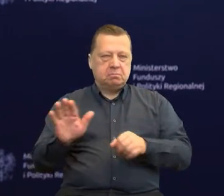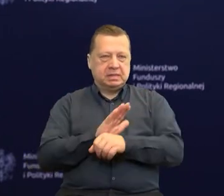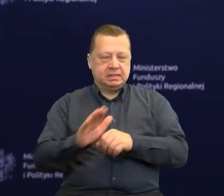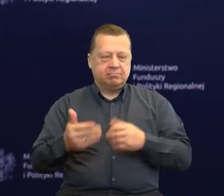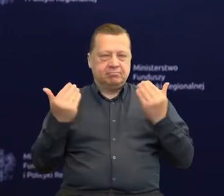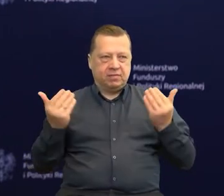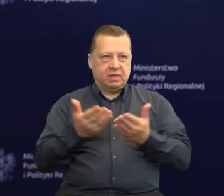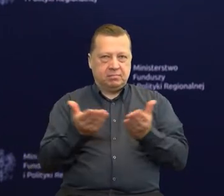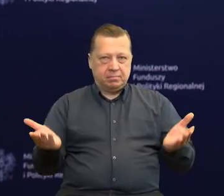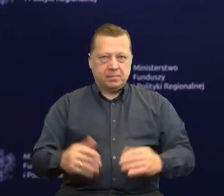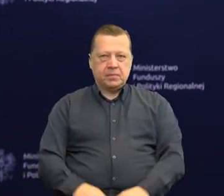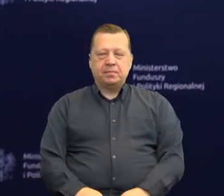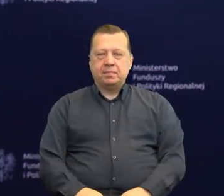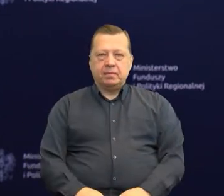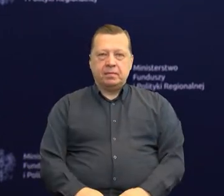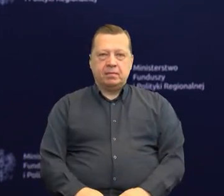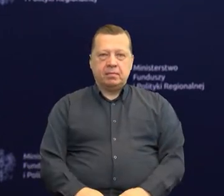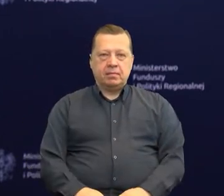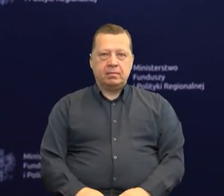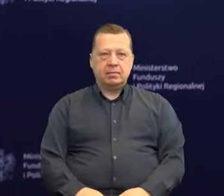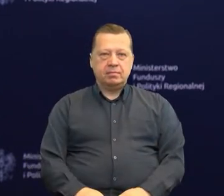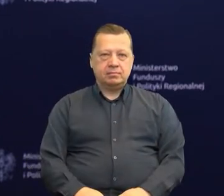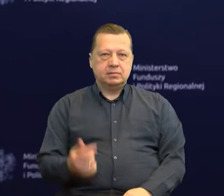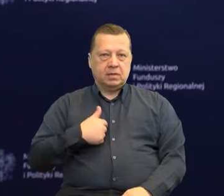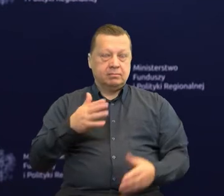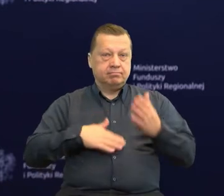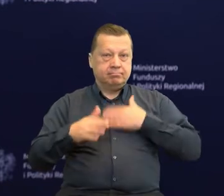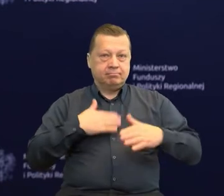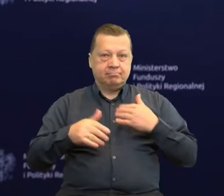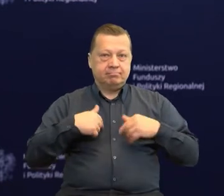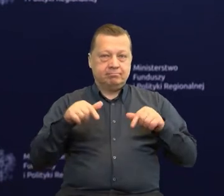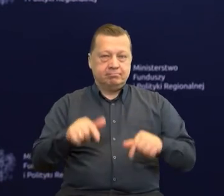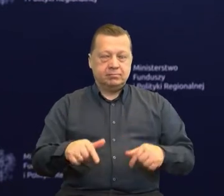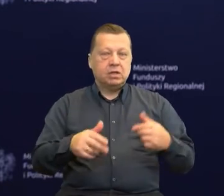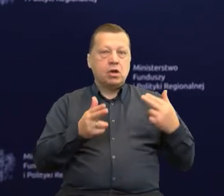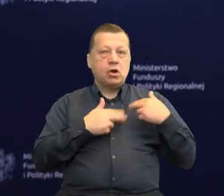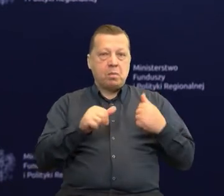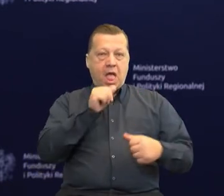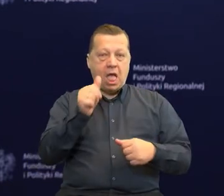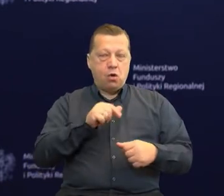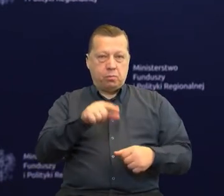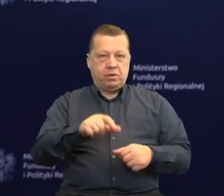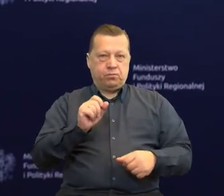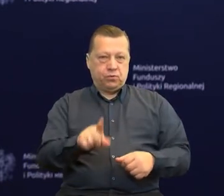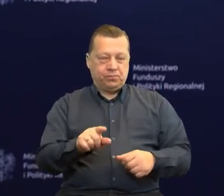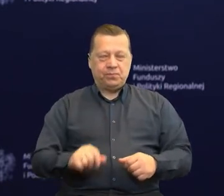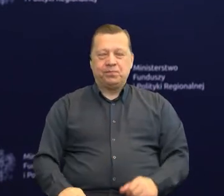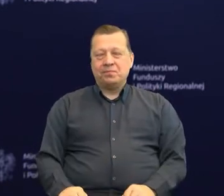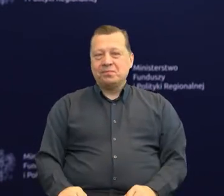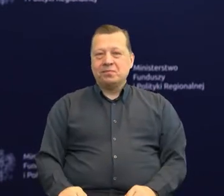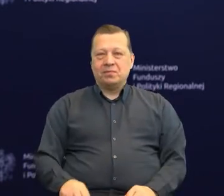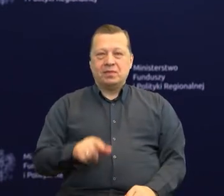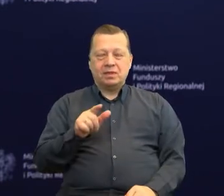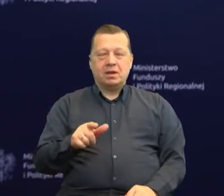Cieszę się z obecności przedstawicieli Komisji Europejskiej. Dziękuję za udział